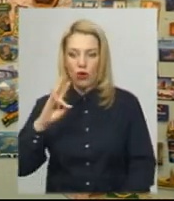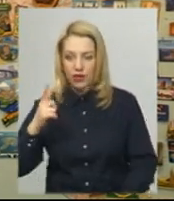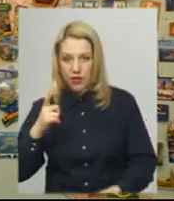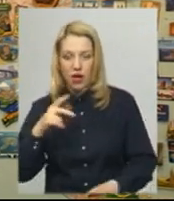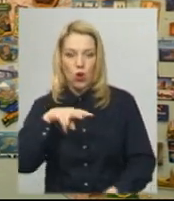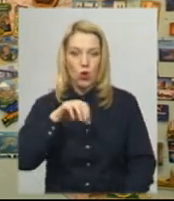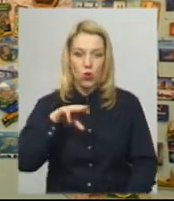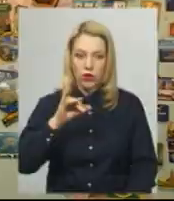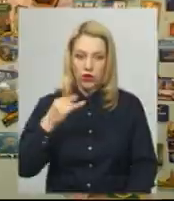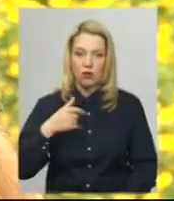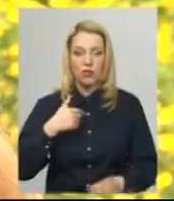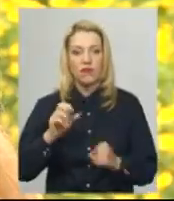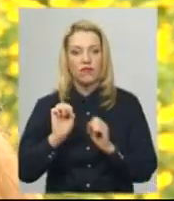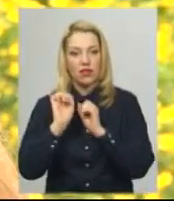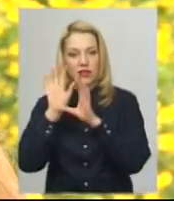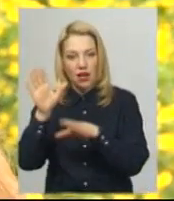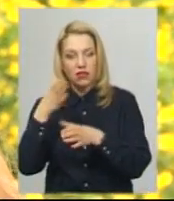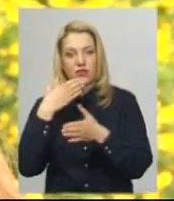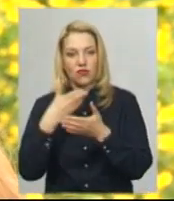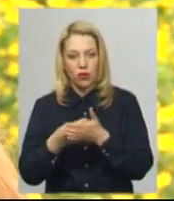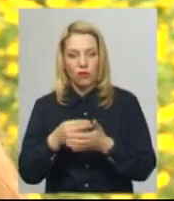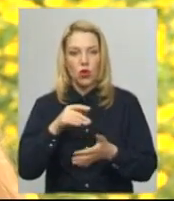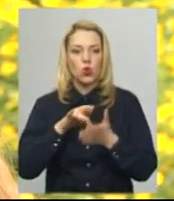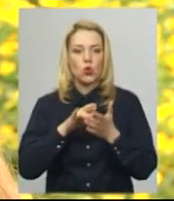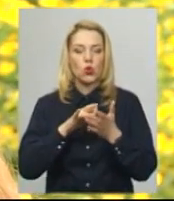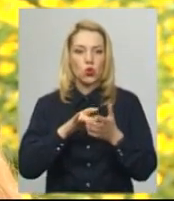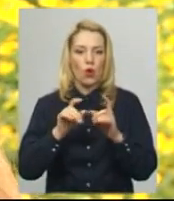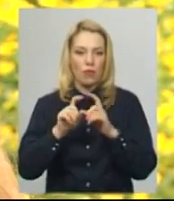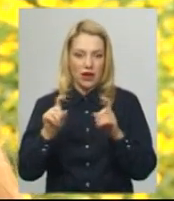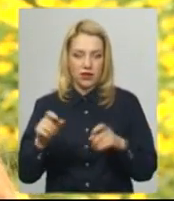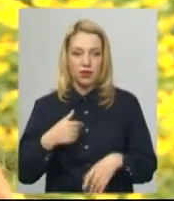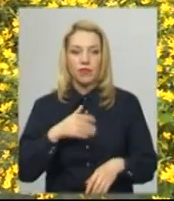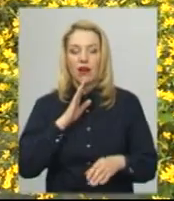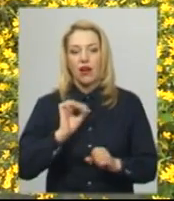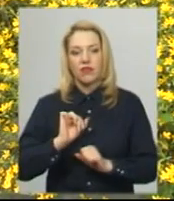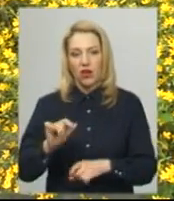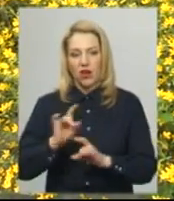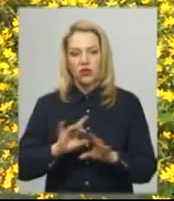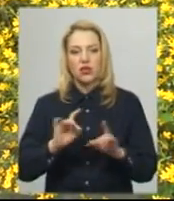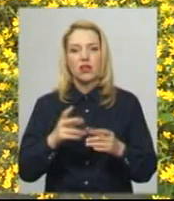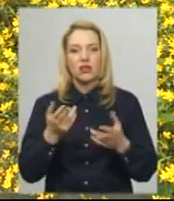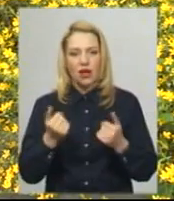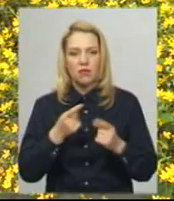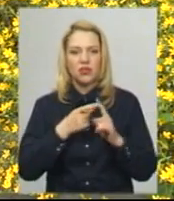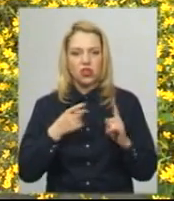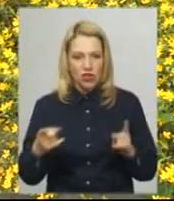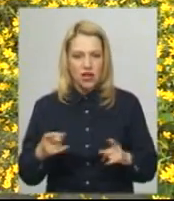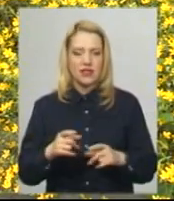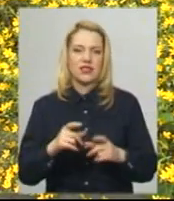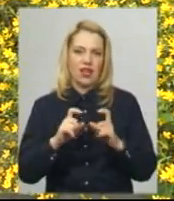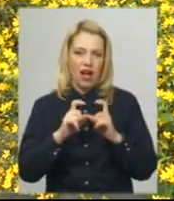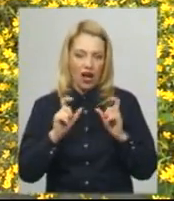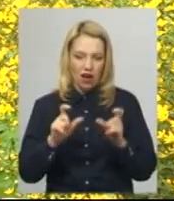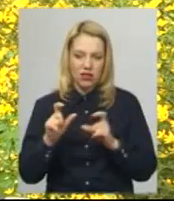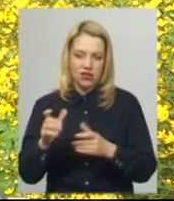ще недоотримали певну свою комісію. Адвокатка Анастасія Площинська розповідає, що під час карантину дійсно є проблема відшкодування коштів в